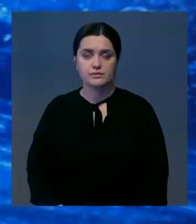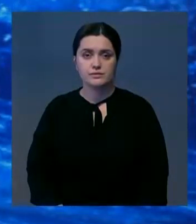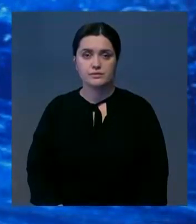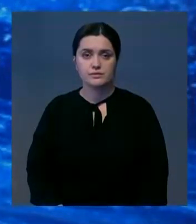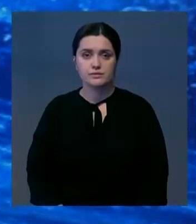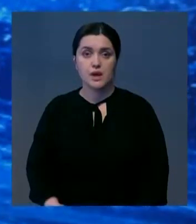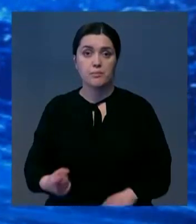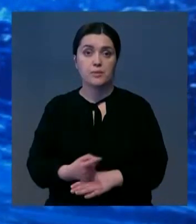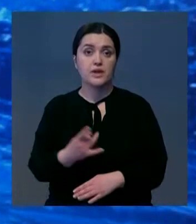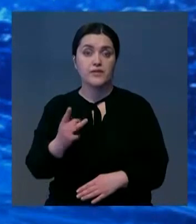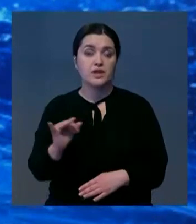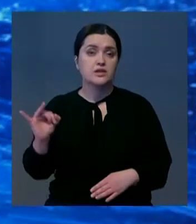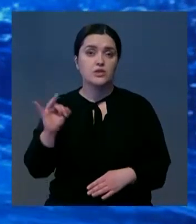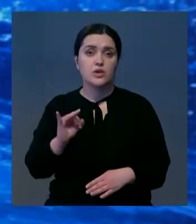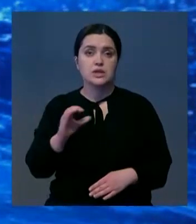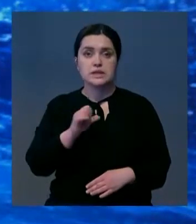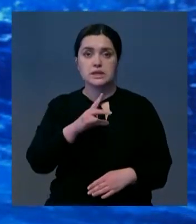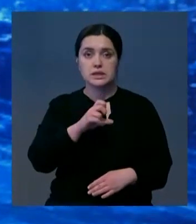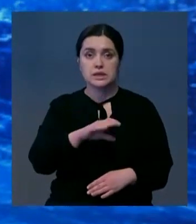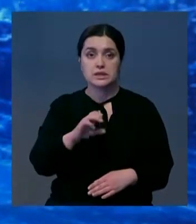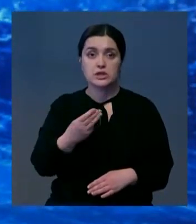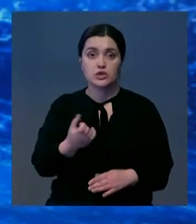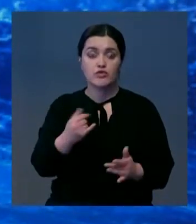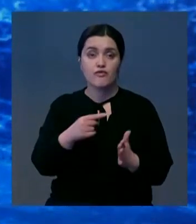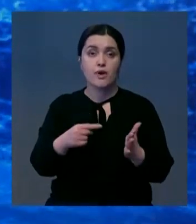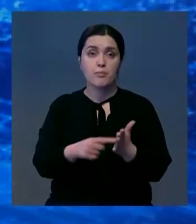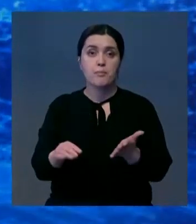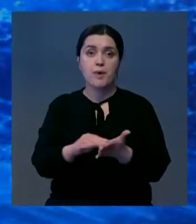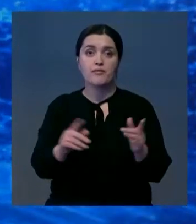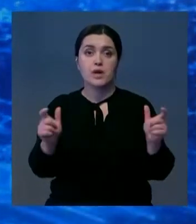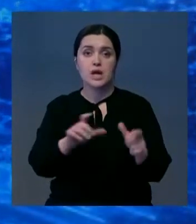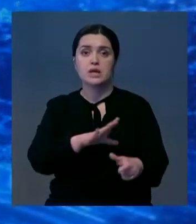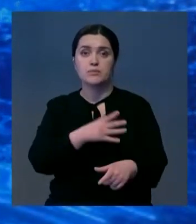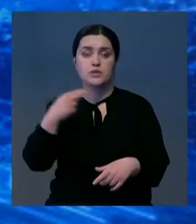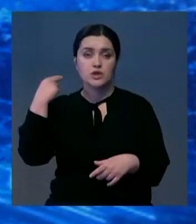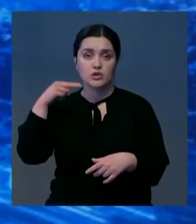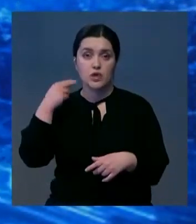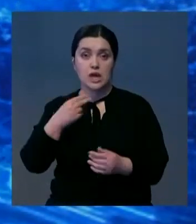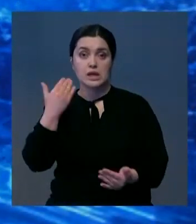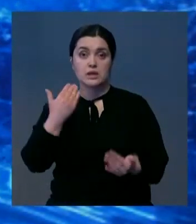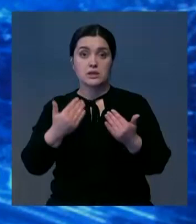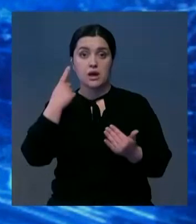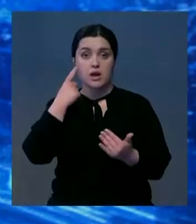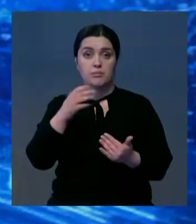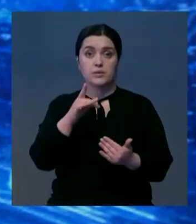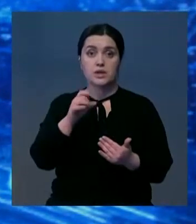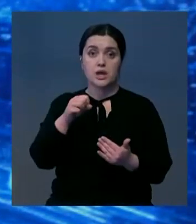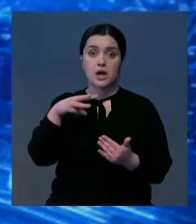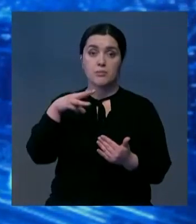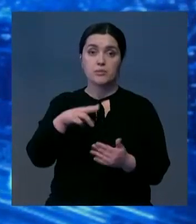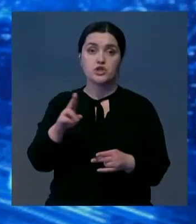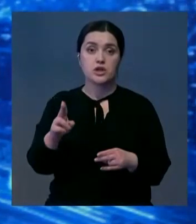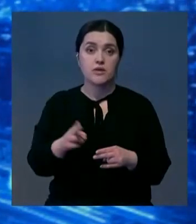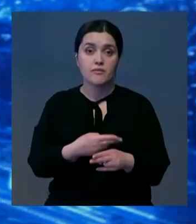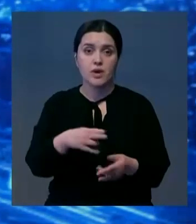Другим темам впервые в истории. Сенат США сегодня рассмотрит вопрос о повторном импичменте экс-президенту. В случае его объявления Дональд